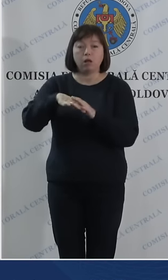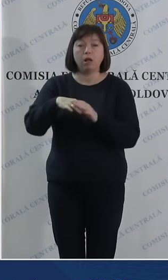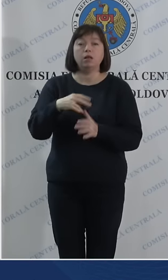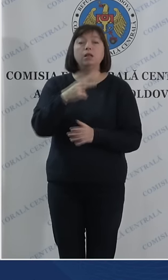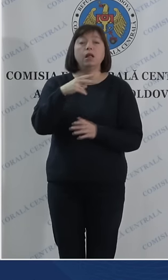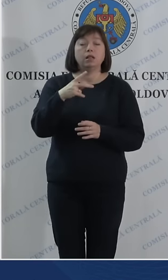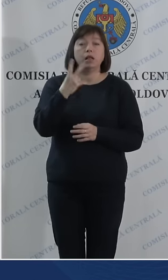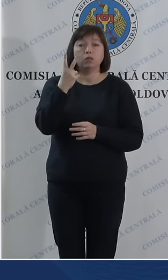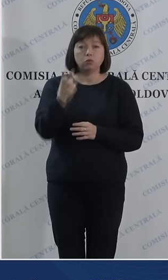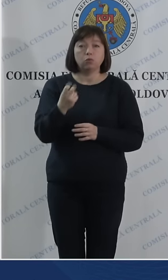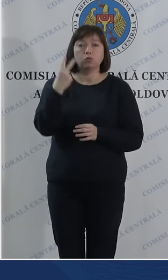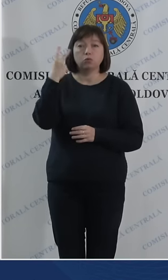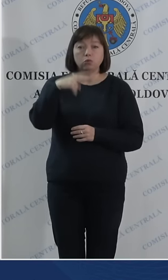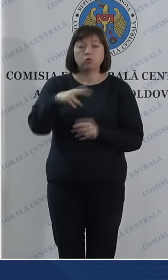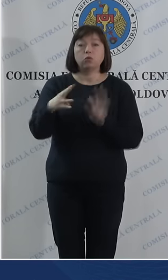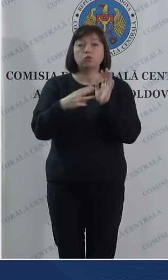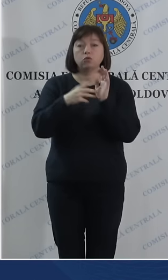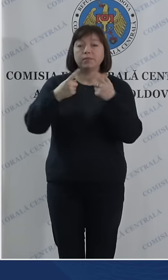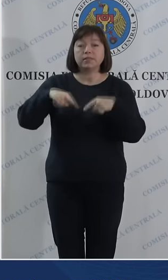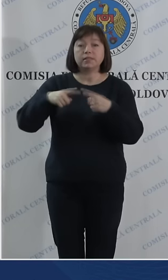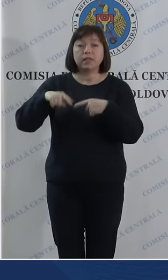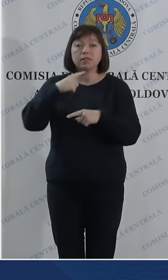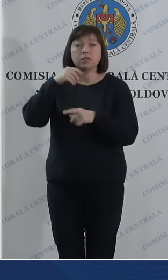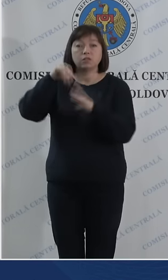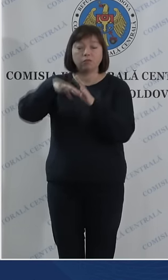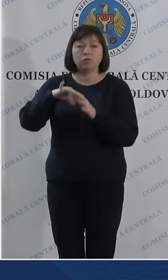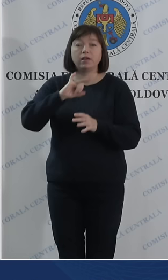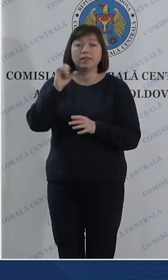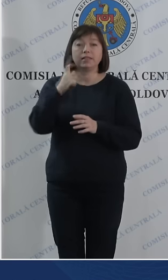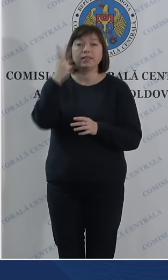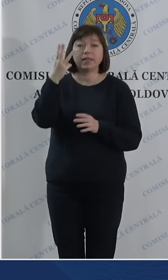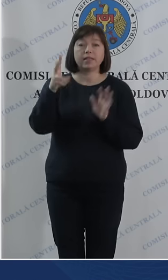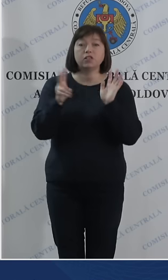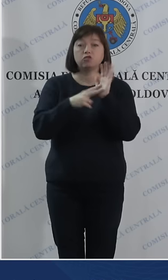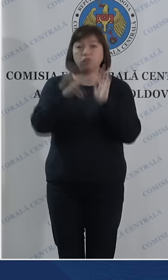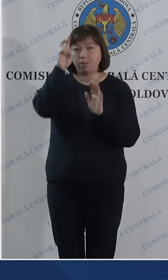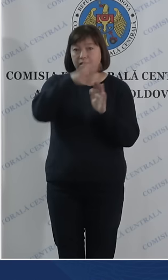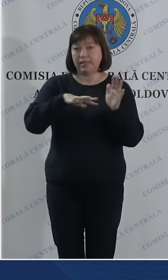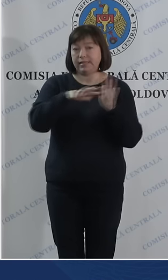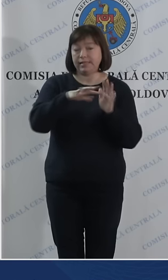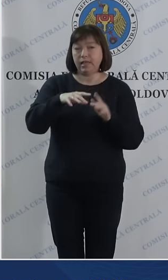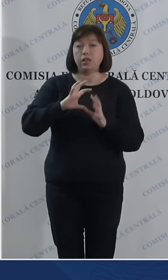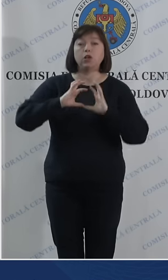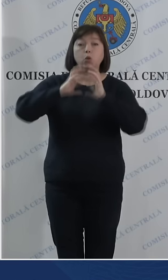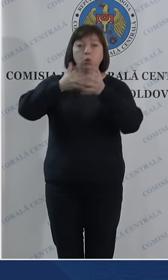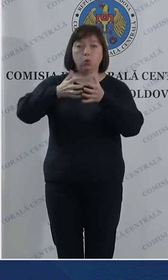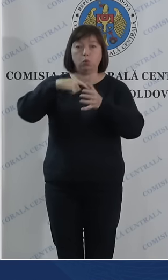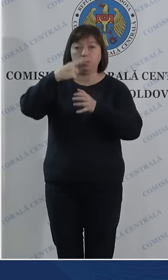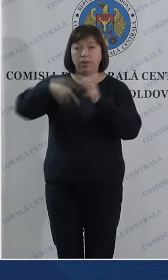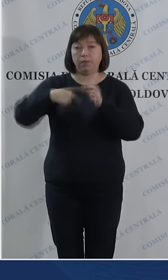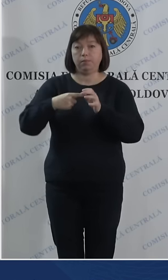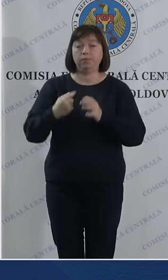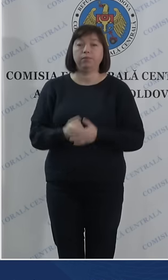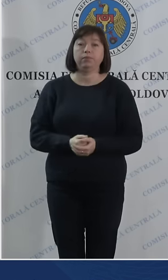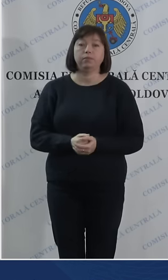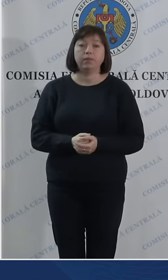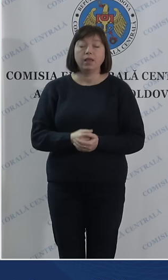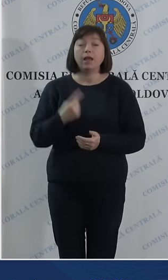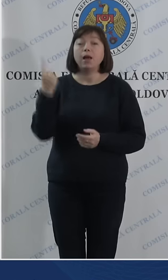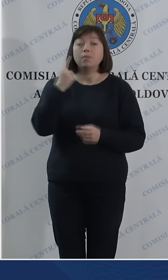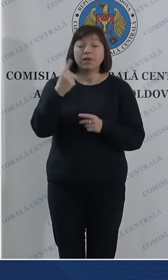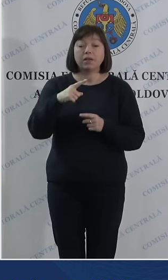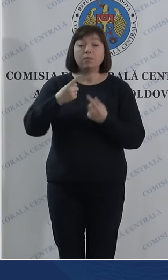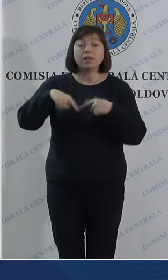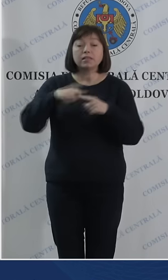228 de secții de votare din 37 de țări ale lumei. Prima